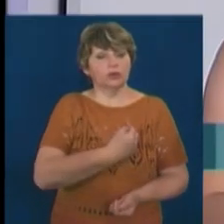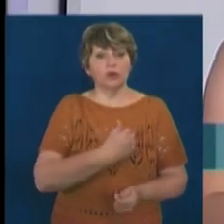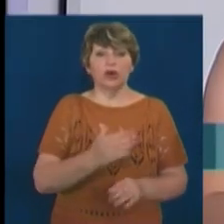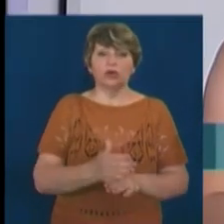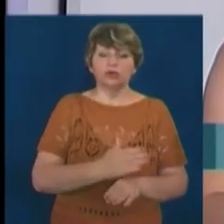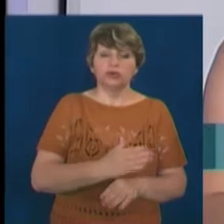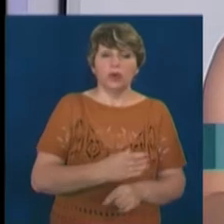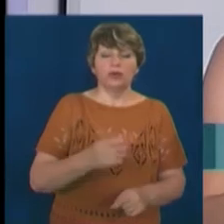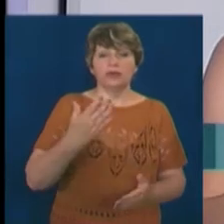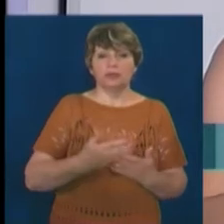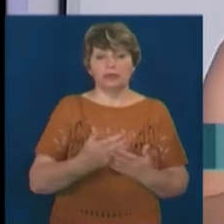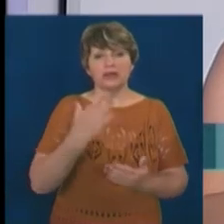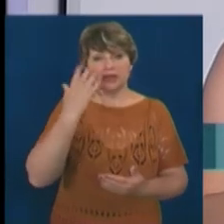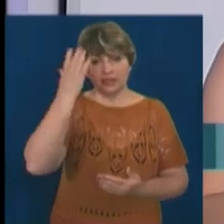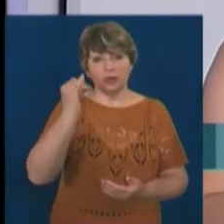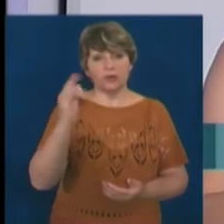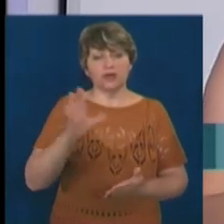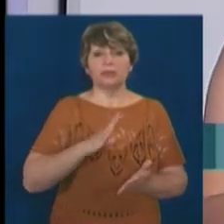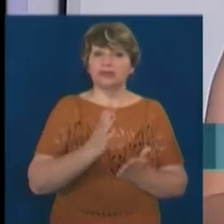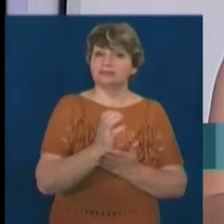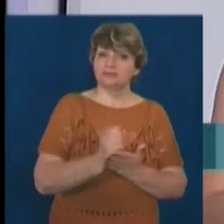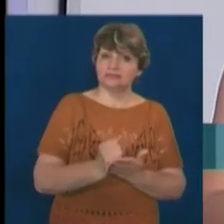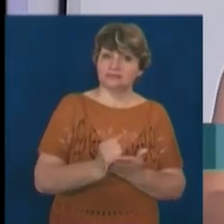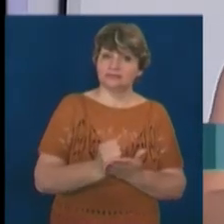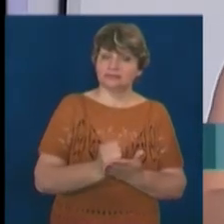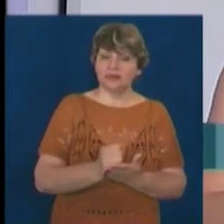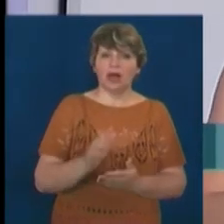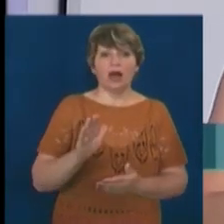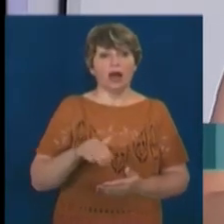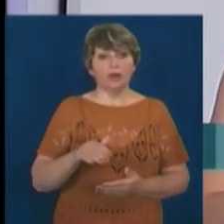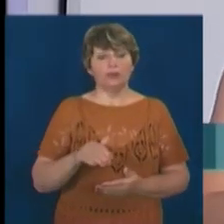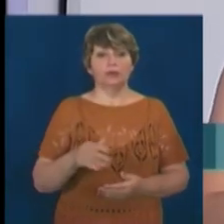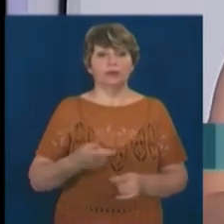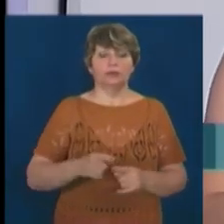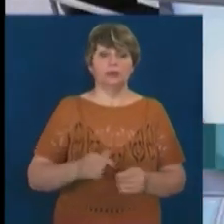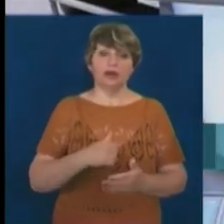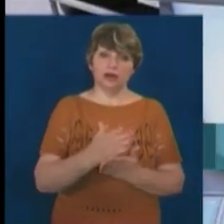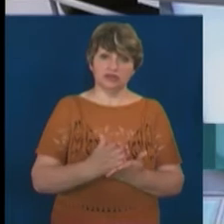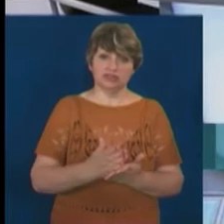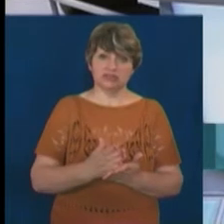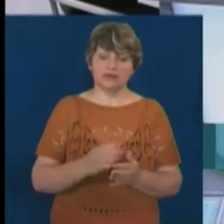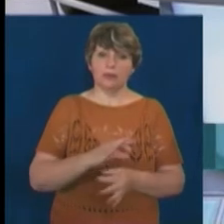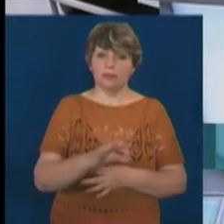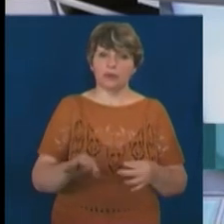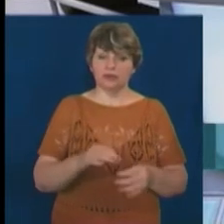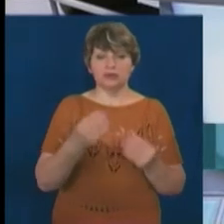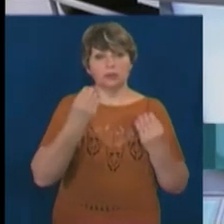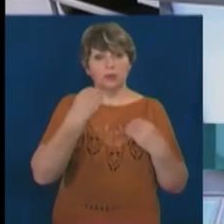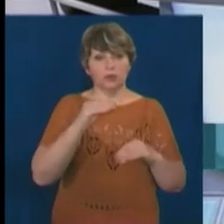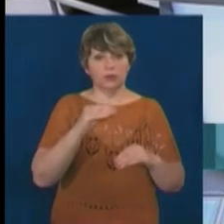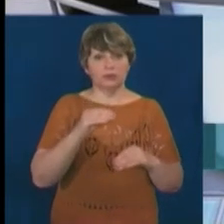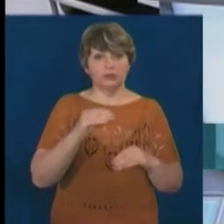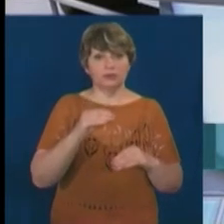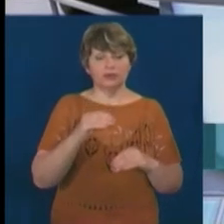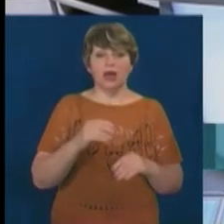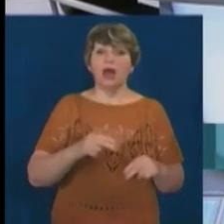виношують ідеї перед тим, як прийти до нас на інкубатор, і тоді вже якість самих проєктів стає вищою. Плюс сам інкубатор побудований так, що